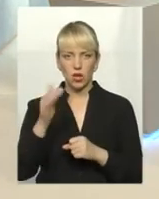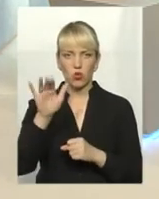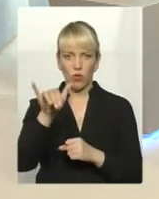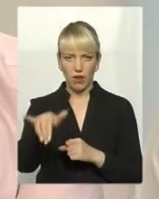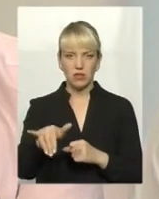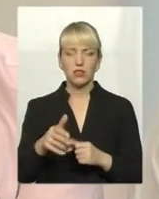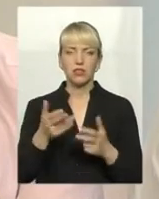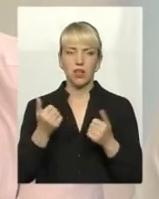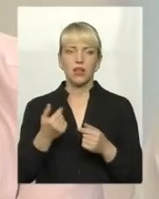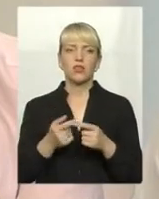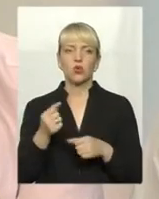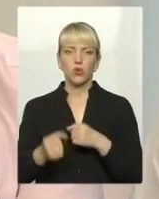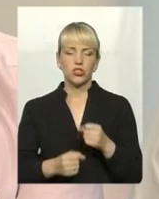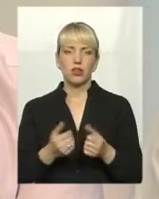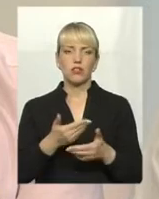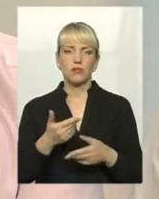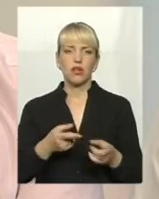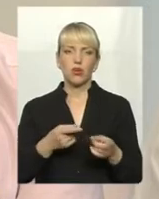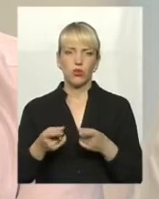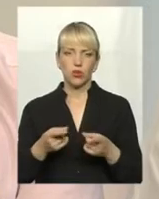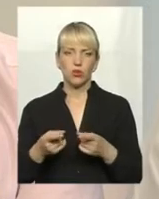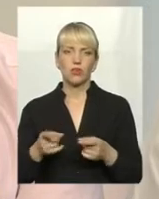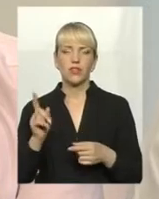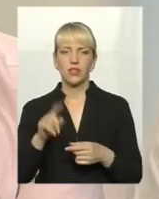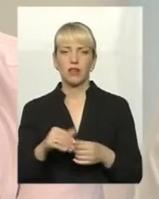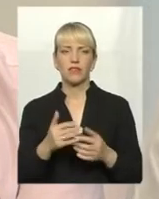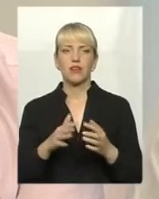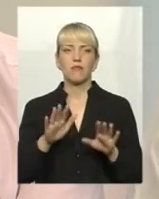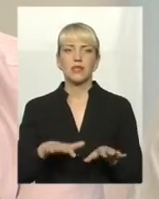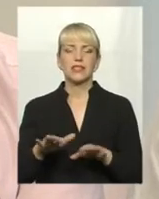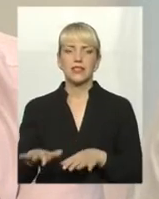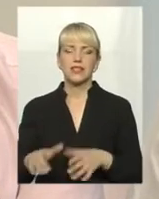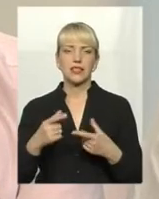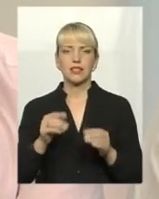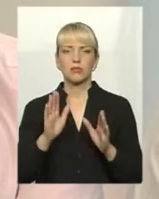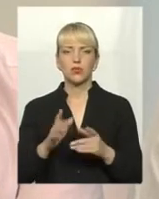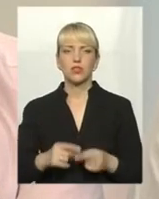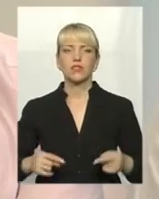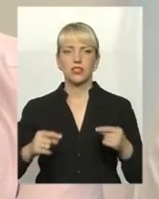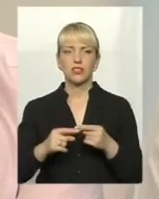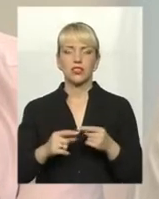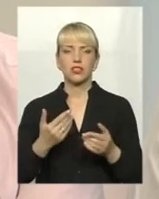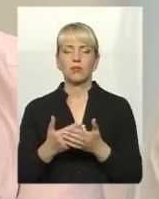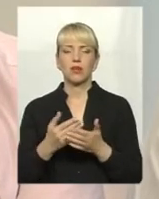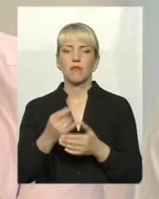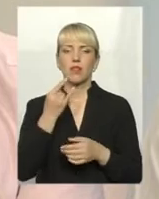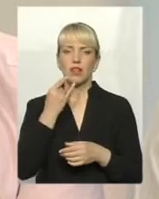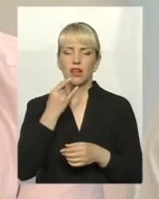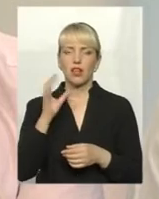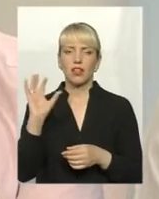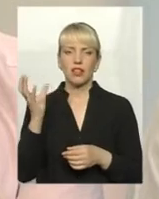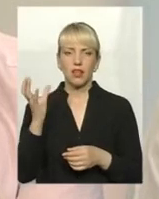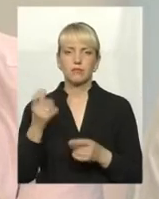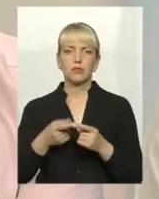Виїжджають, і ми готові сьогодні, я кажу, в місцях, де будуть визначені батарейки, лампи. Так